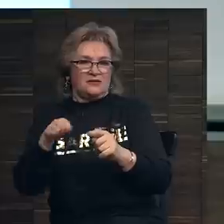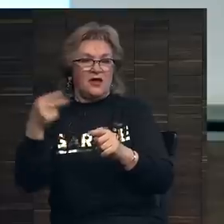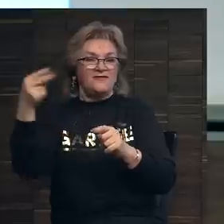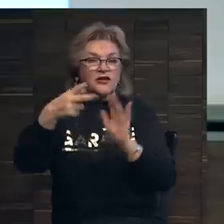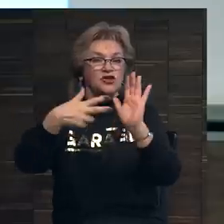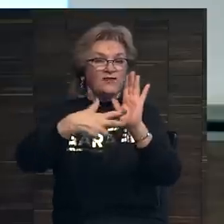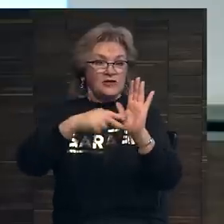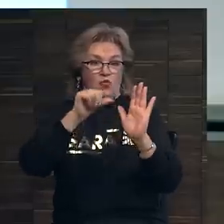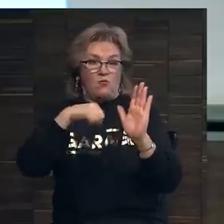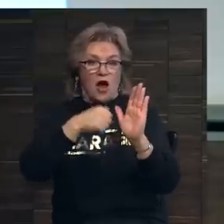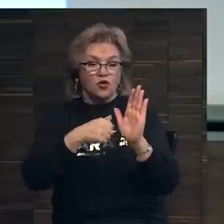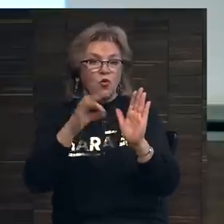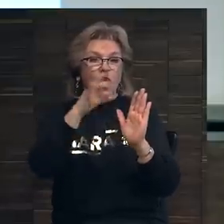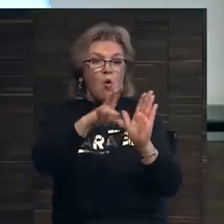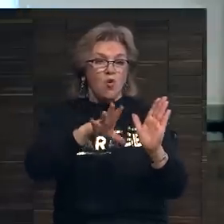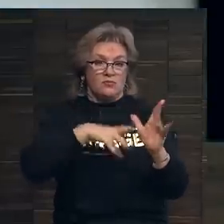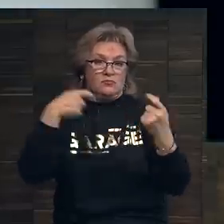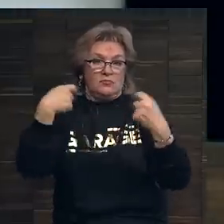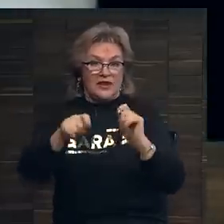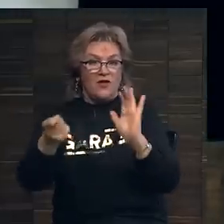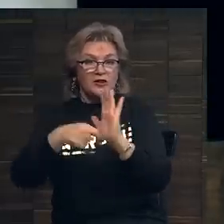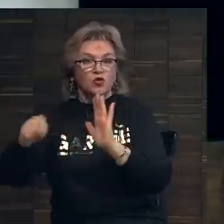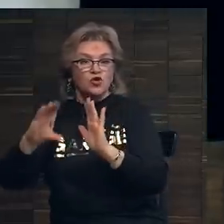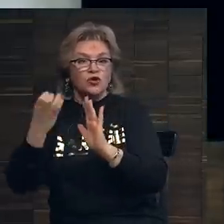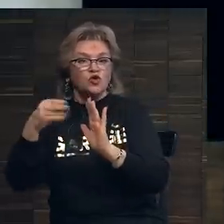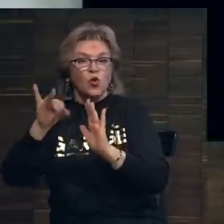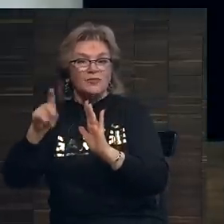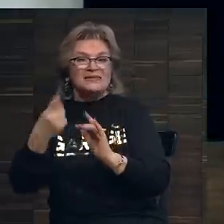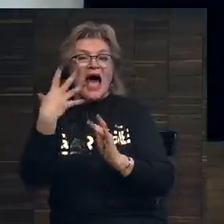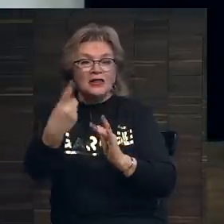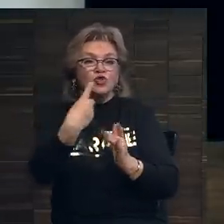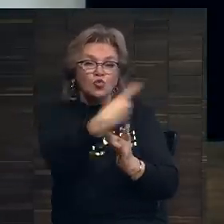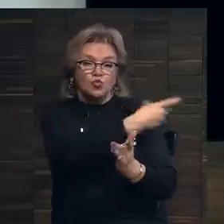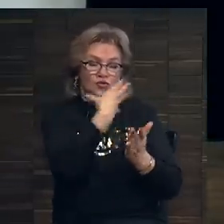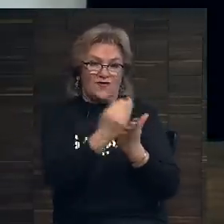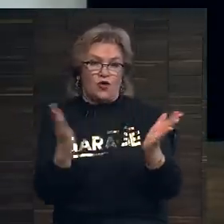2008 году он продавал на аукционе Сотбис одну свою работу.